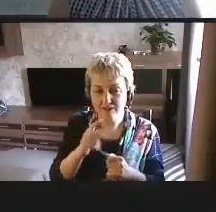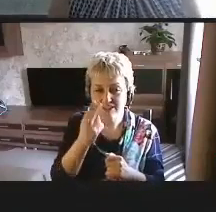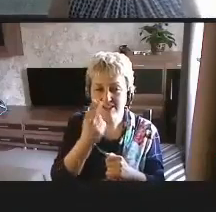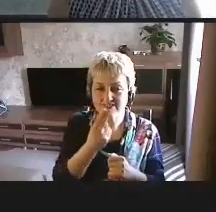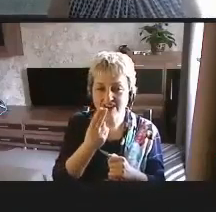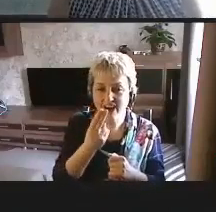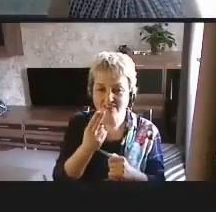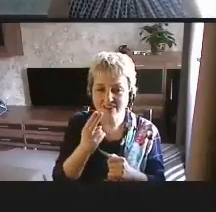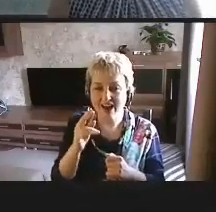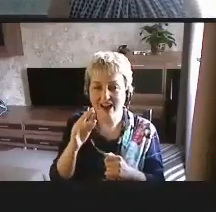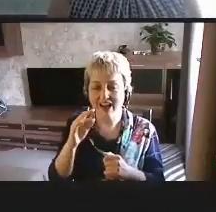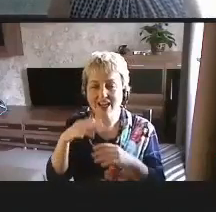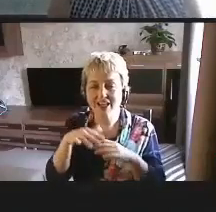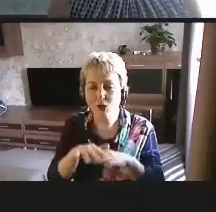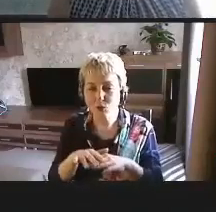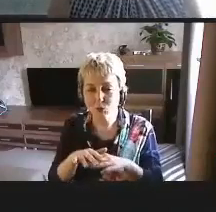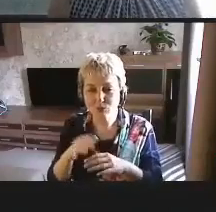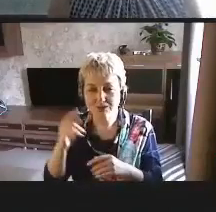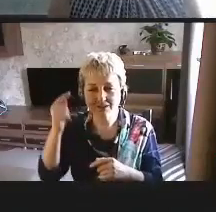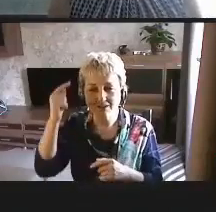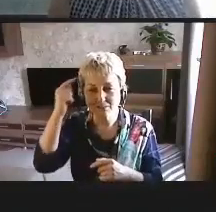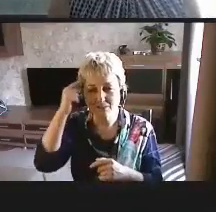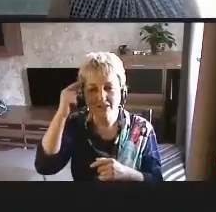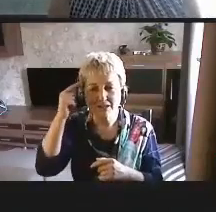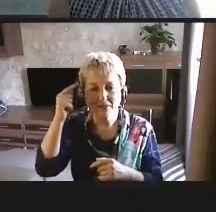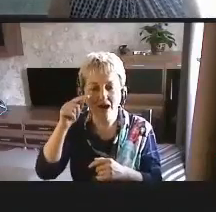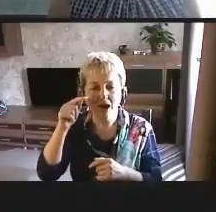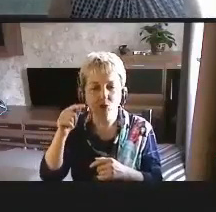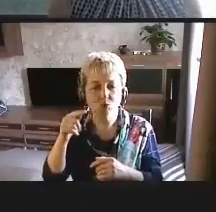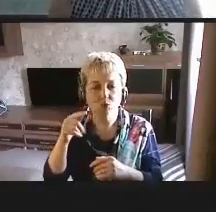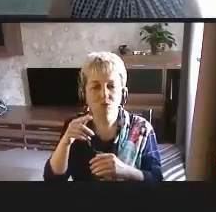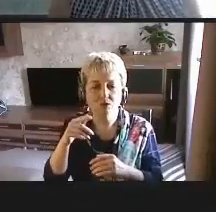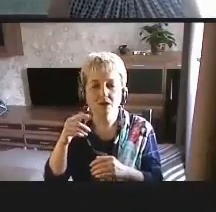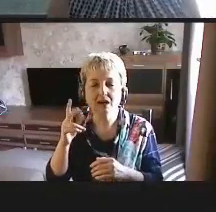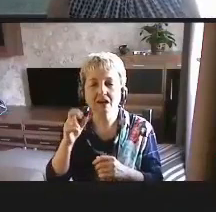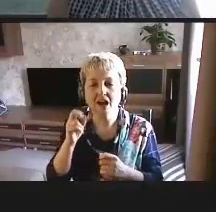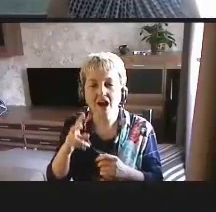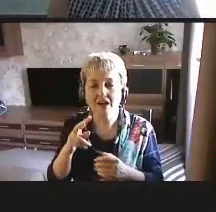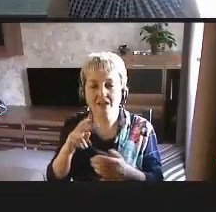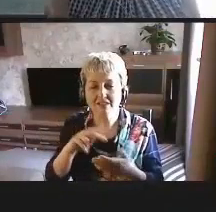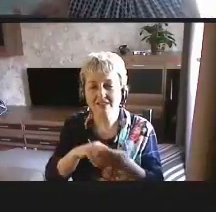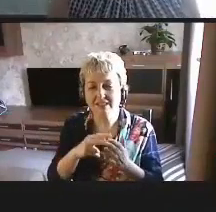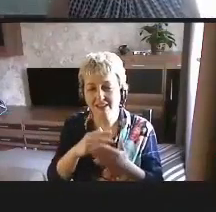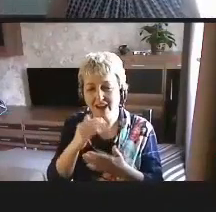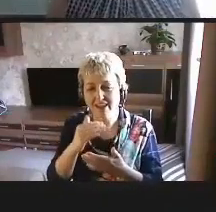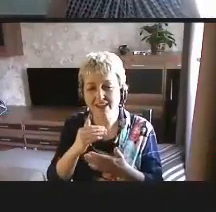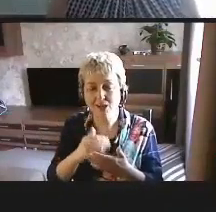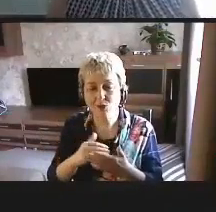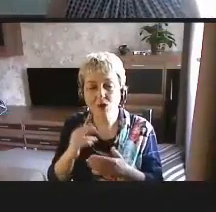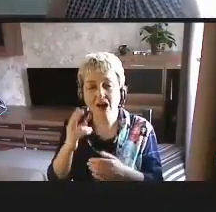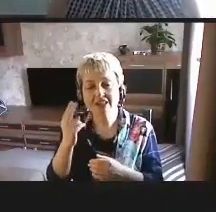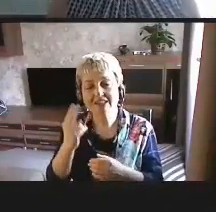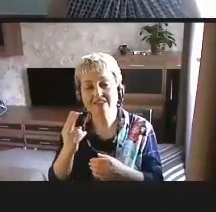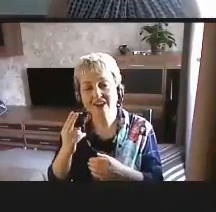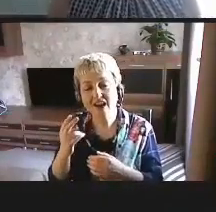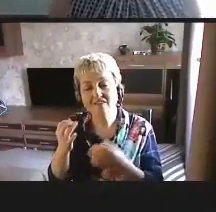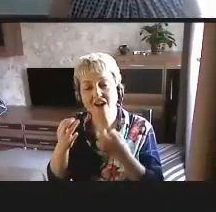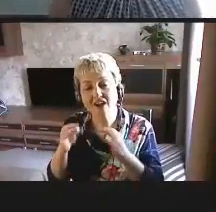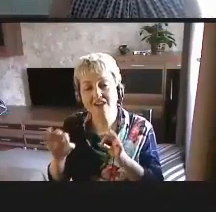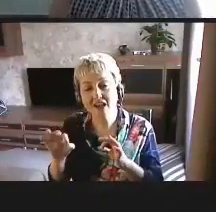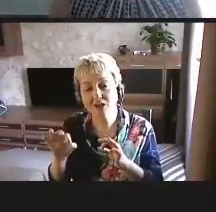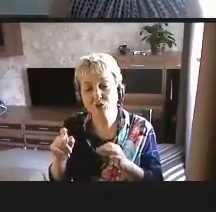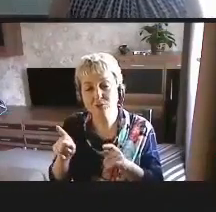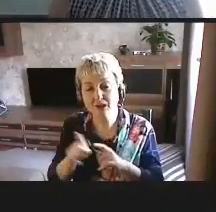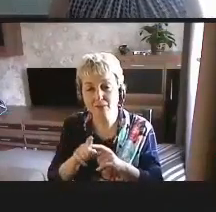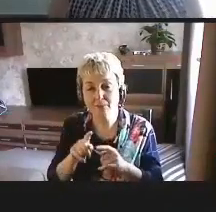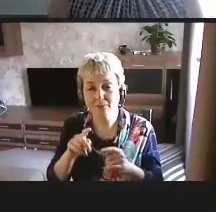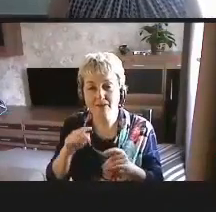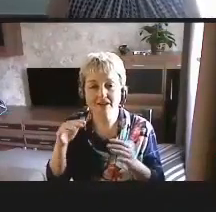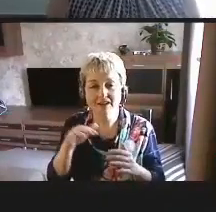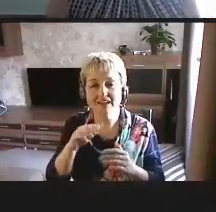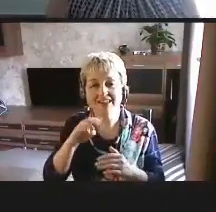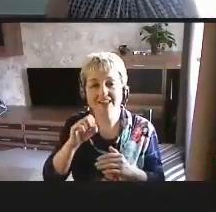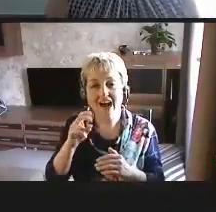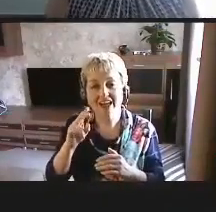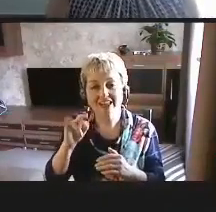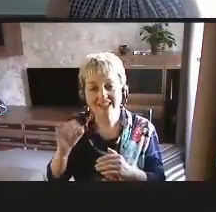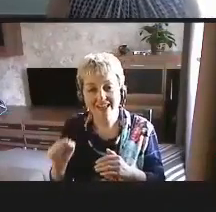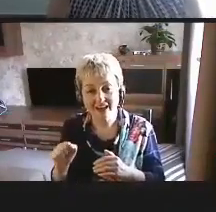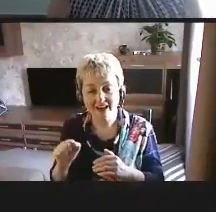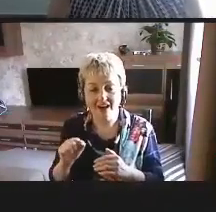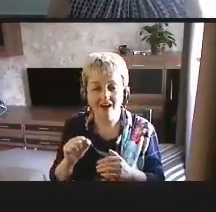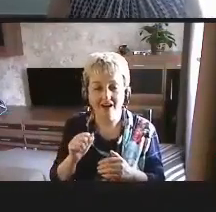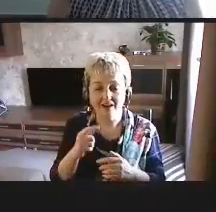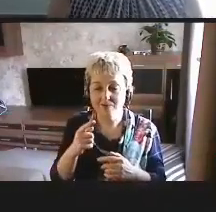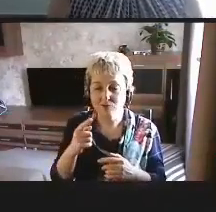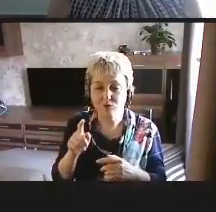инклюзию понимают как стратегию, а цифровую доступность как тактику. Что